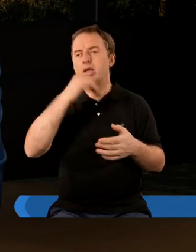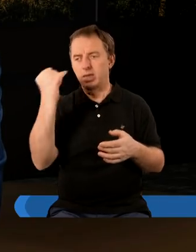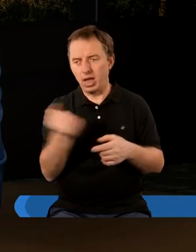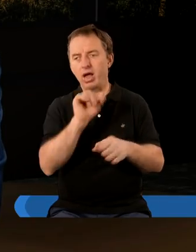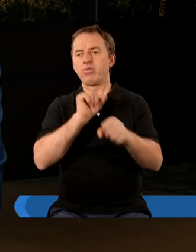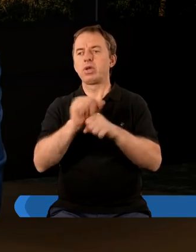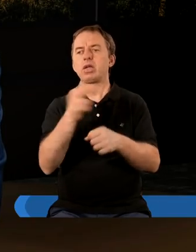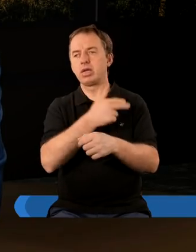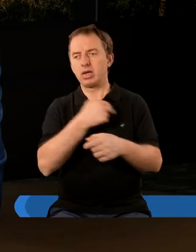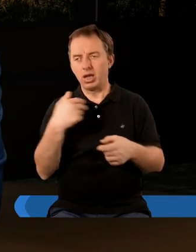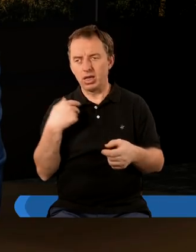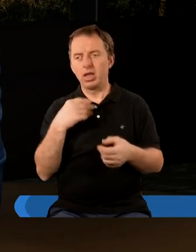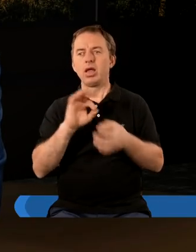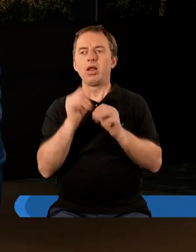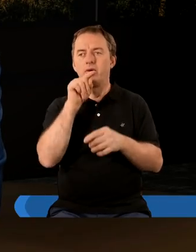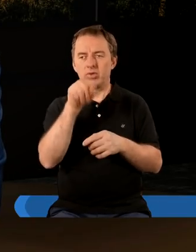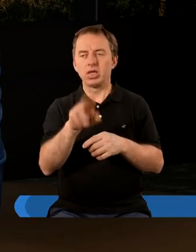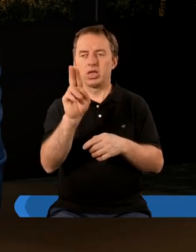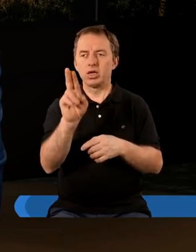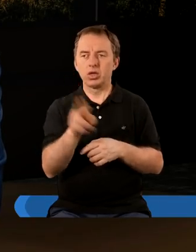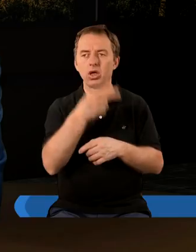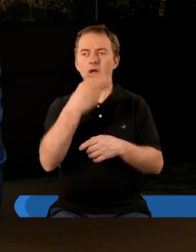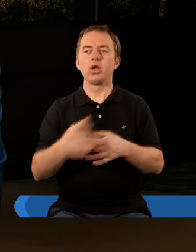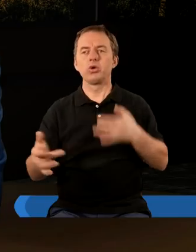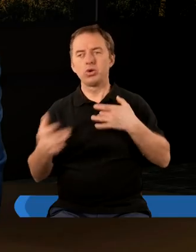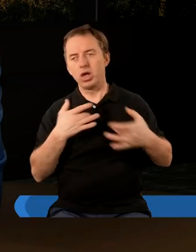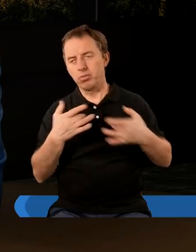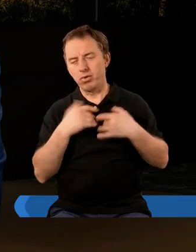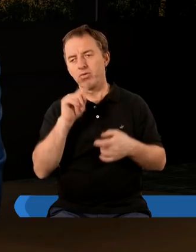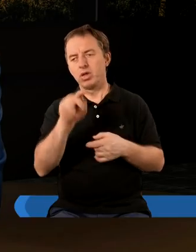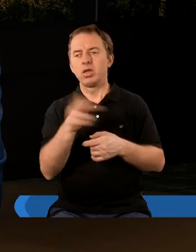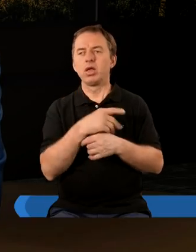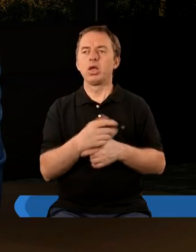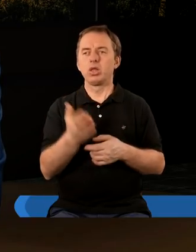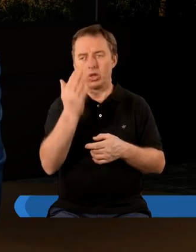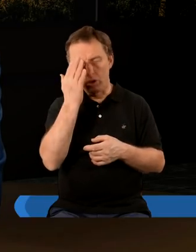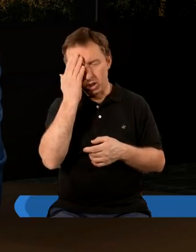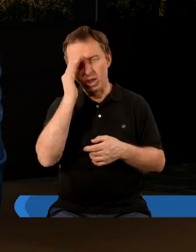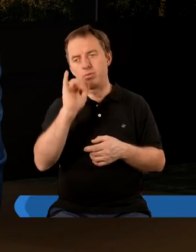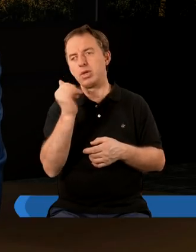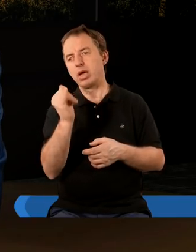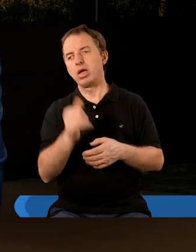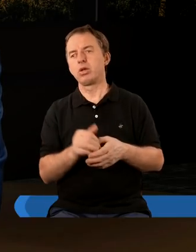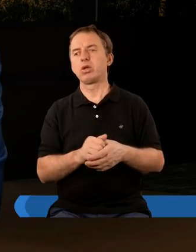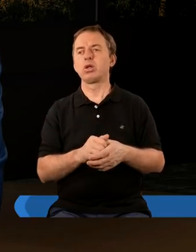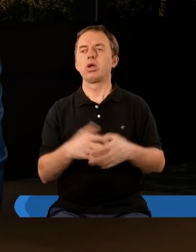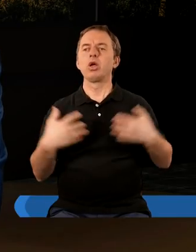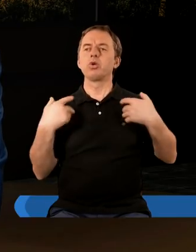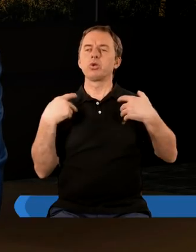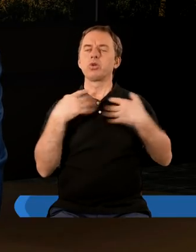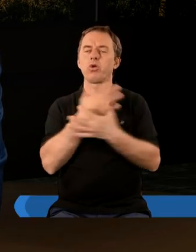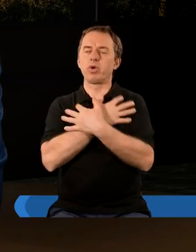zawsze jest z nami. Nawet wtedy, kiedy cierpimy, kiedy doznajemy jakiejś